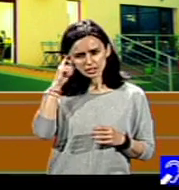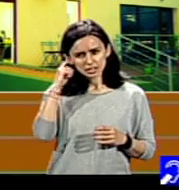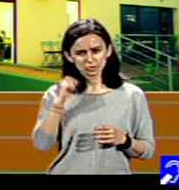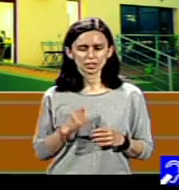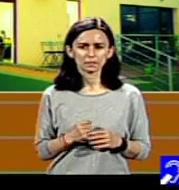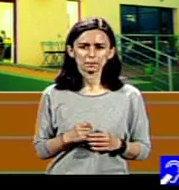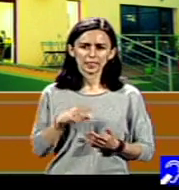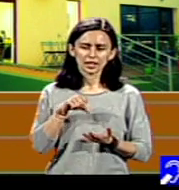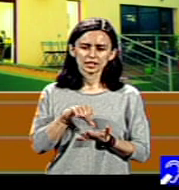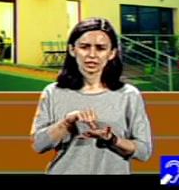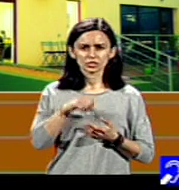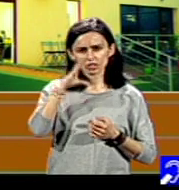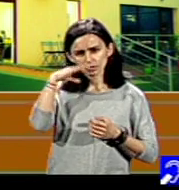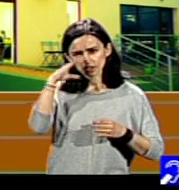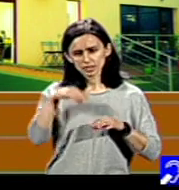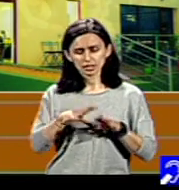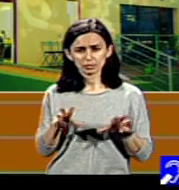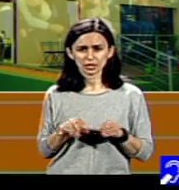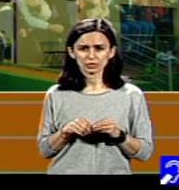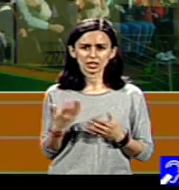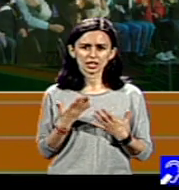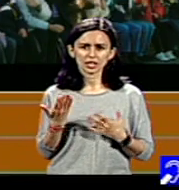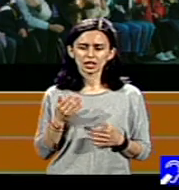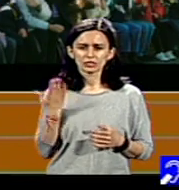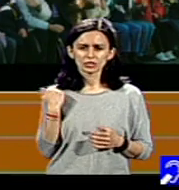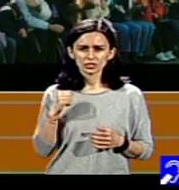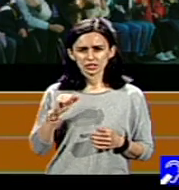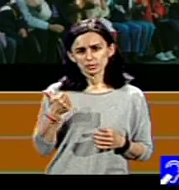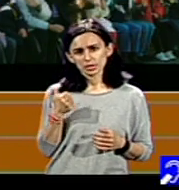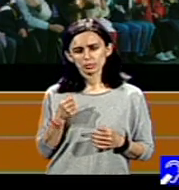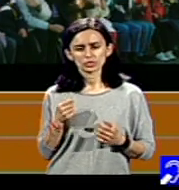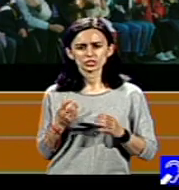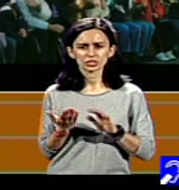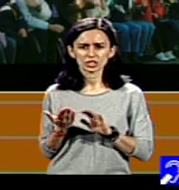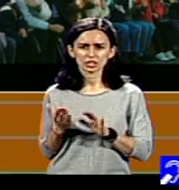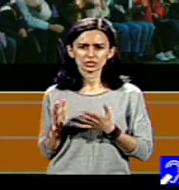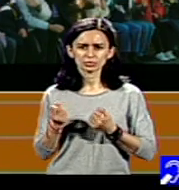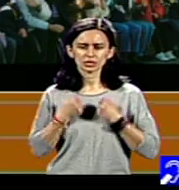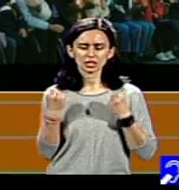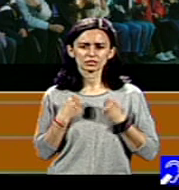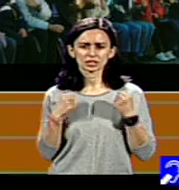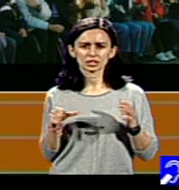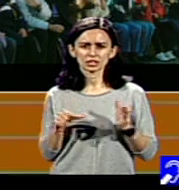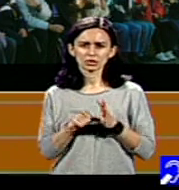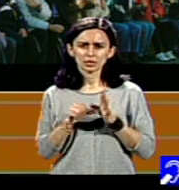împreună, care a fost primul de acest tip din România și și-a început activitatea în 1997.